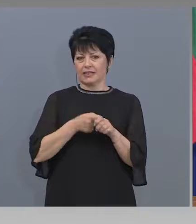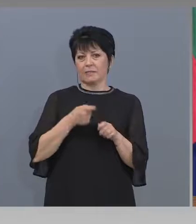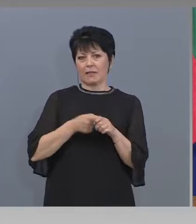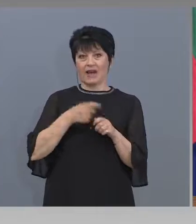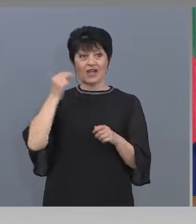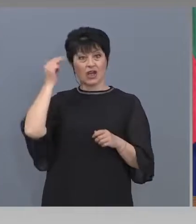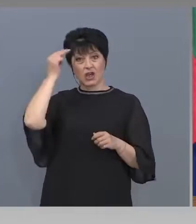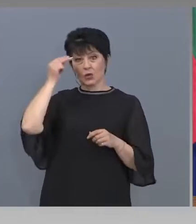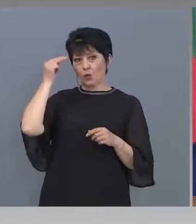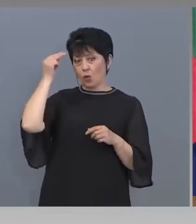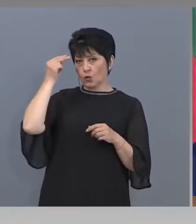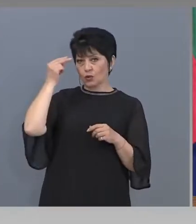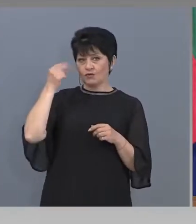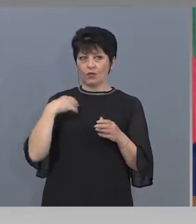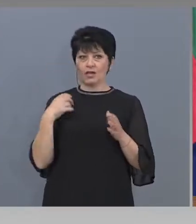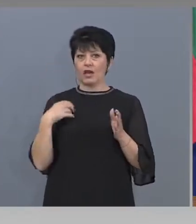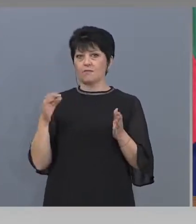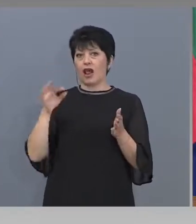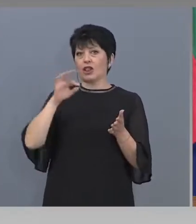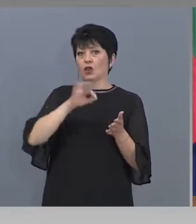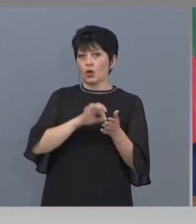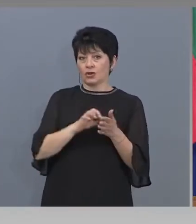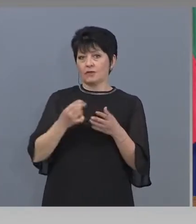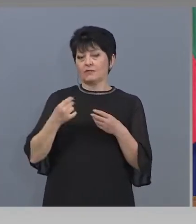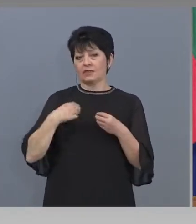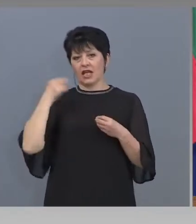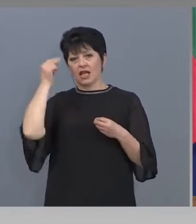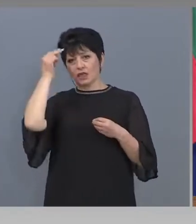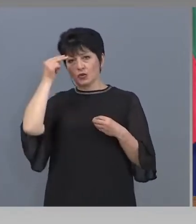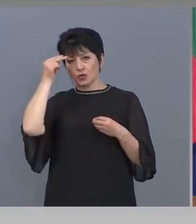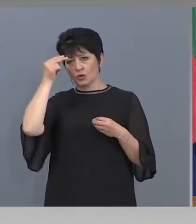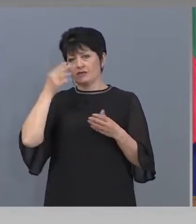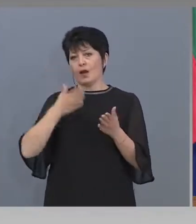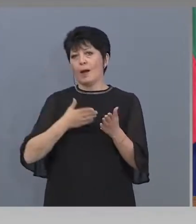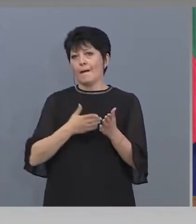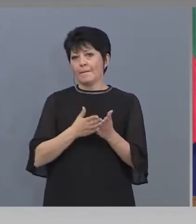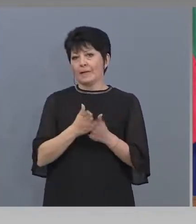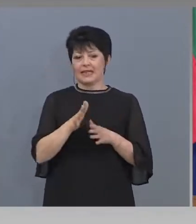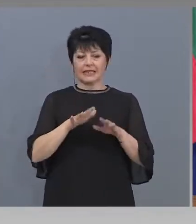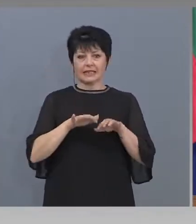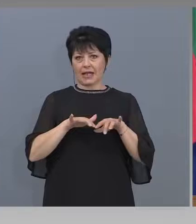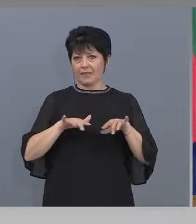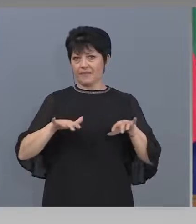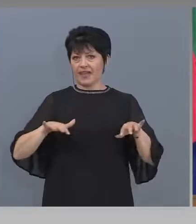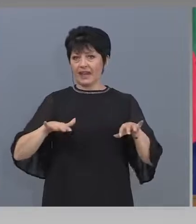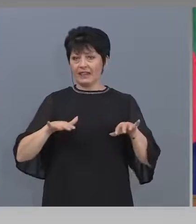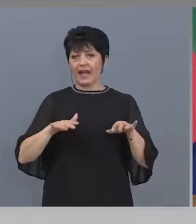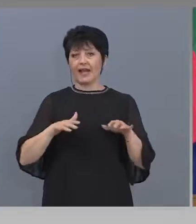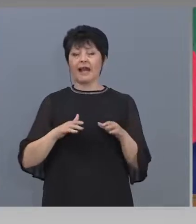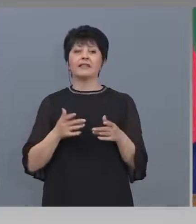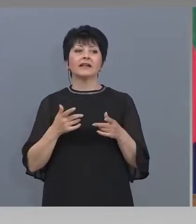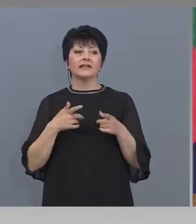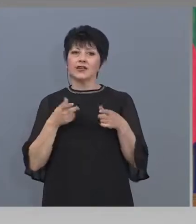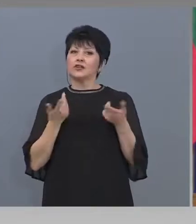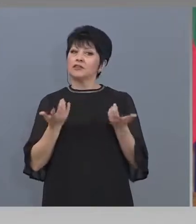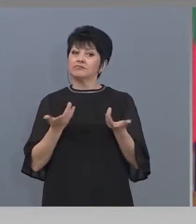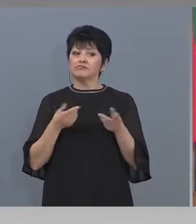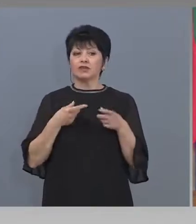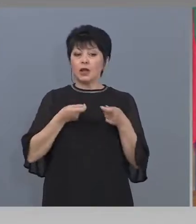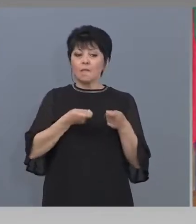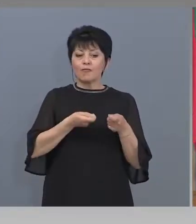на, за достъп до изкуство, през интернет, през социални мрежи и така. Той ще мотивираме вече